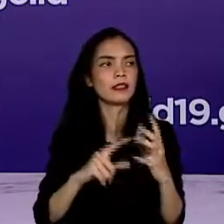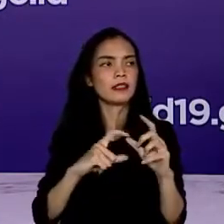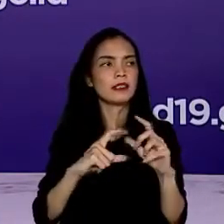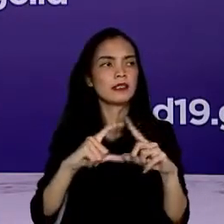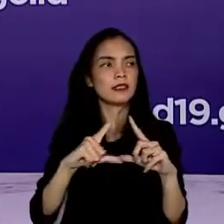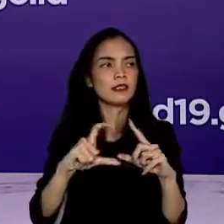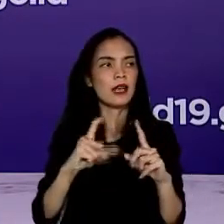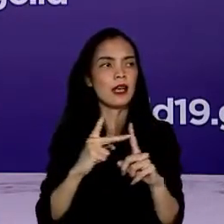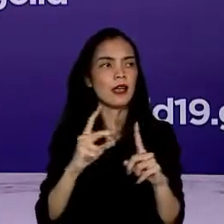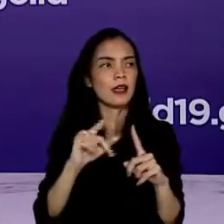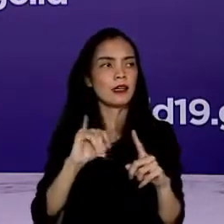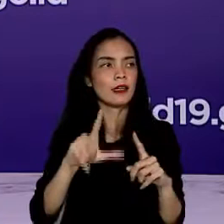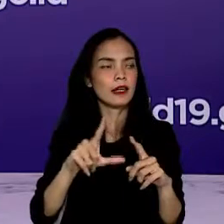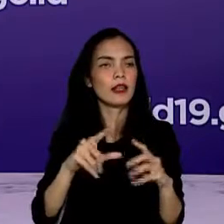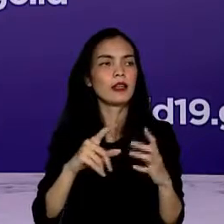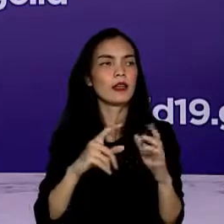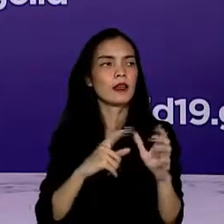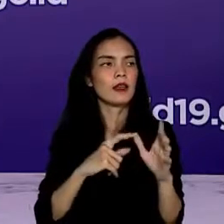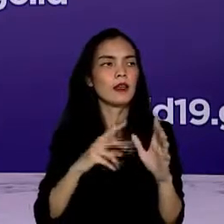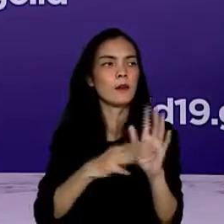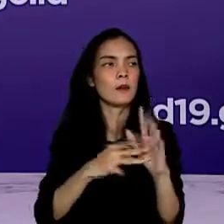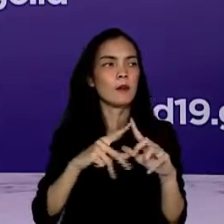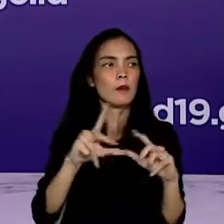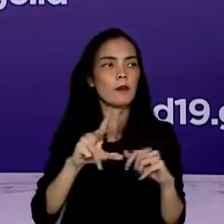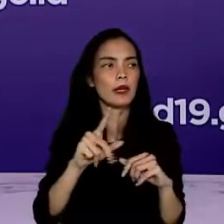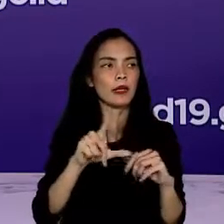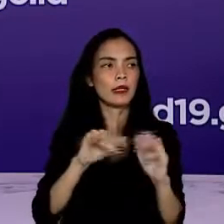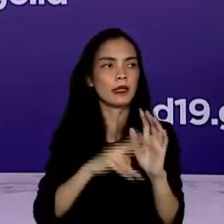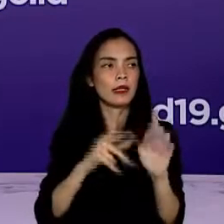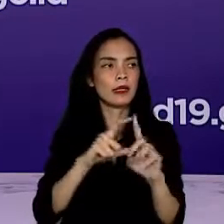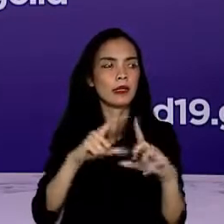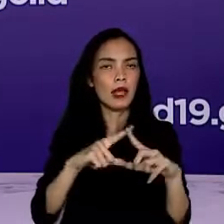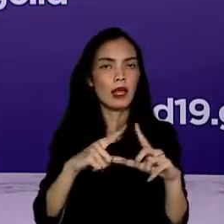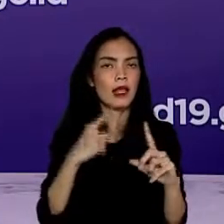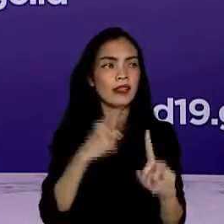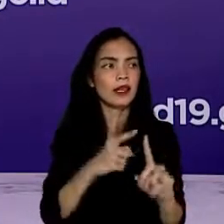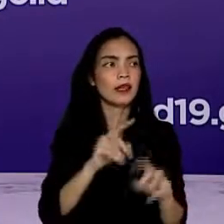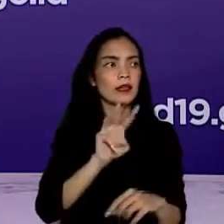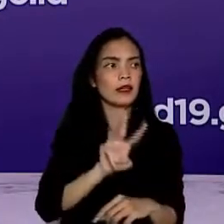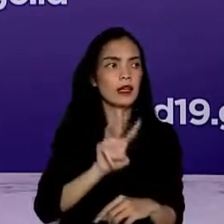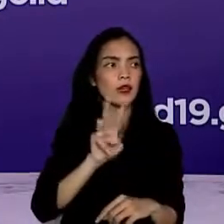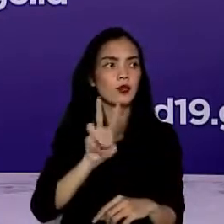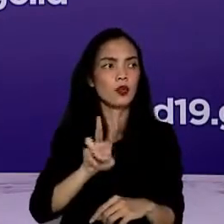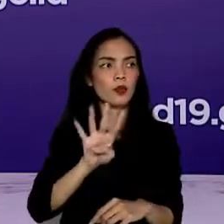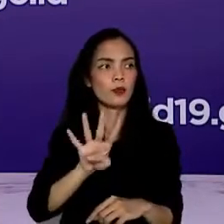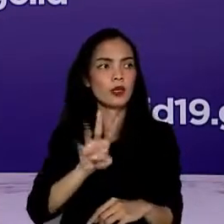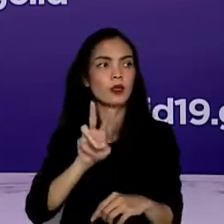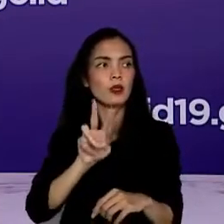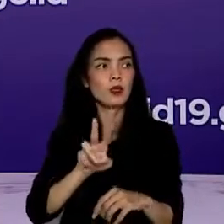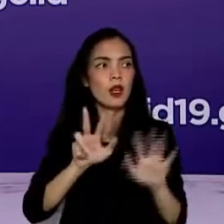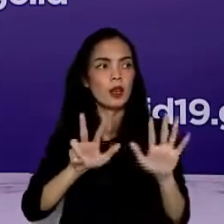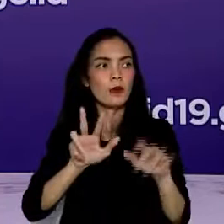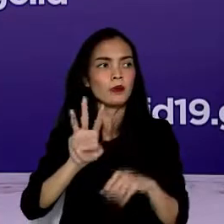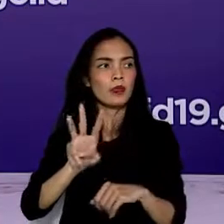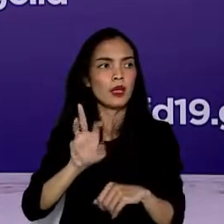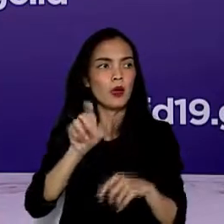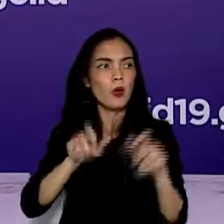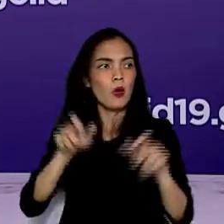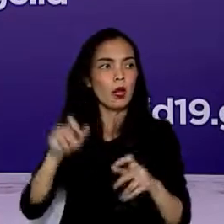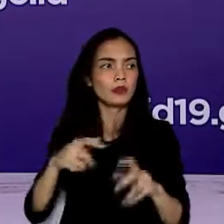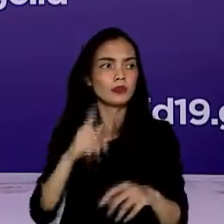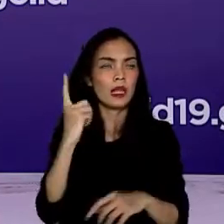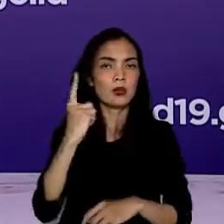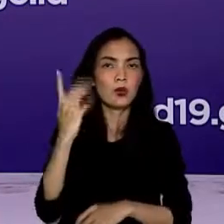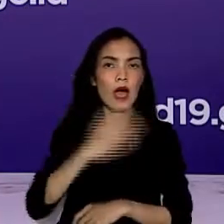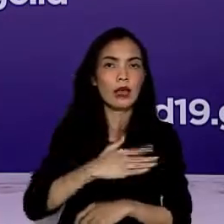IDN Times, dan Marlinda Detik.com. Perihal target 324.283 orang yang diperiksa